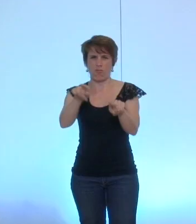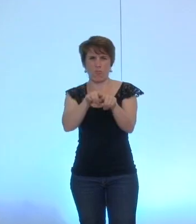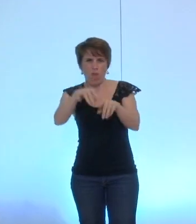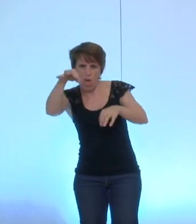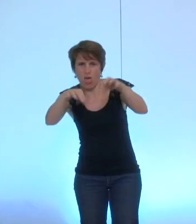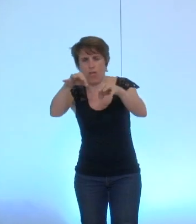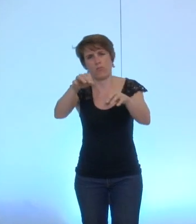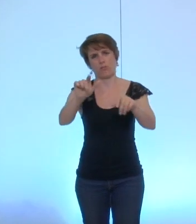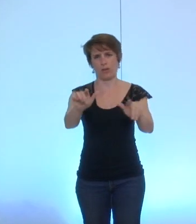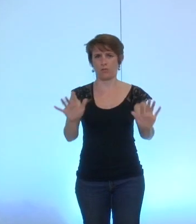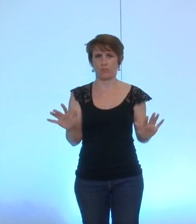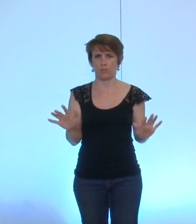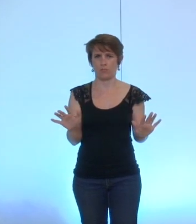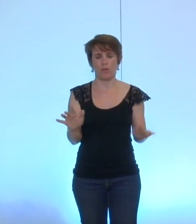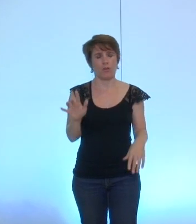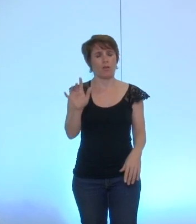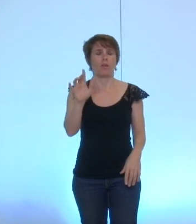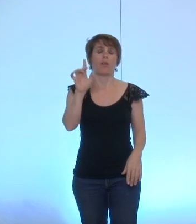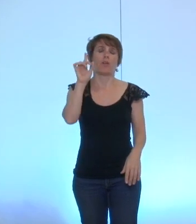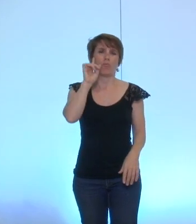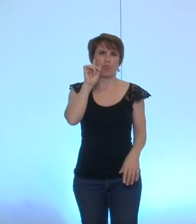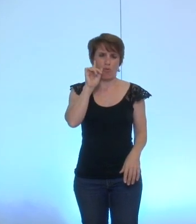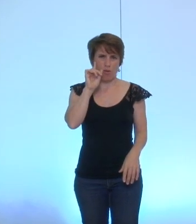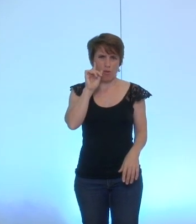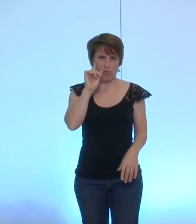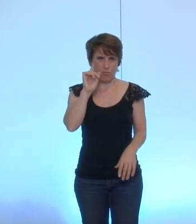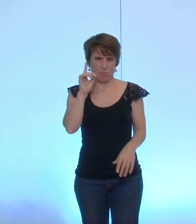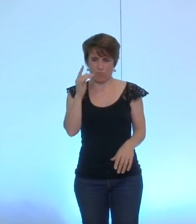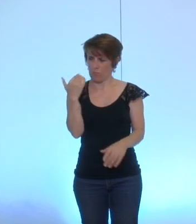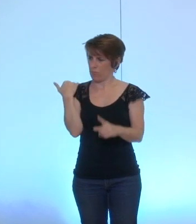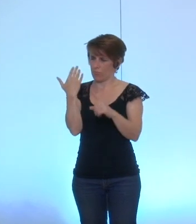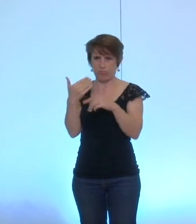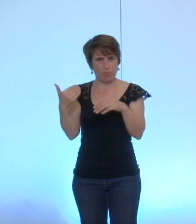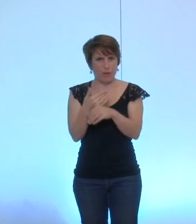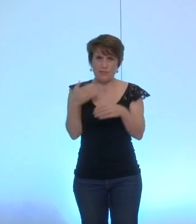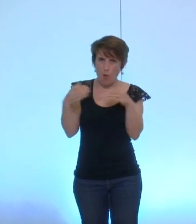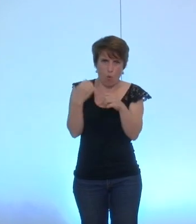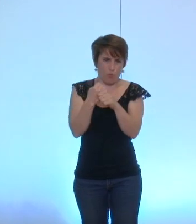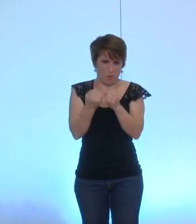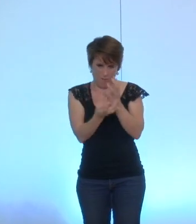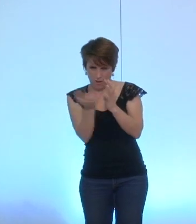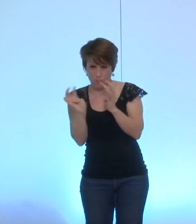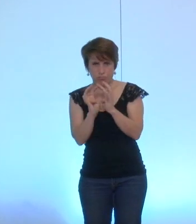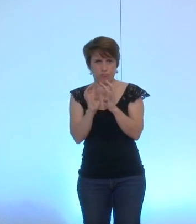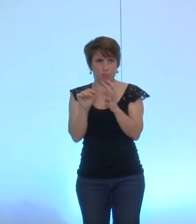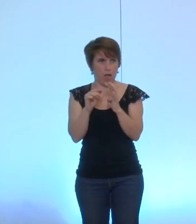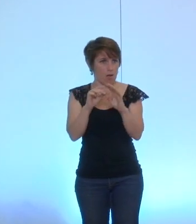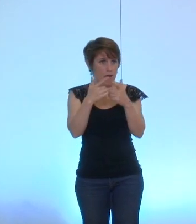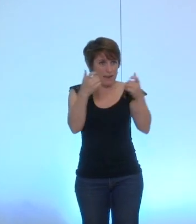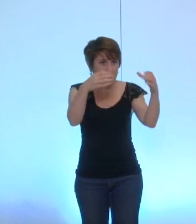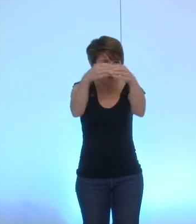un groupe de travail qui s'est réuni plusieurs fois où l'ensemble des groupes étaient invités